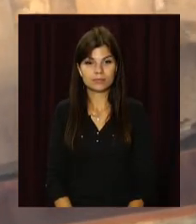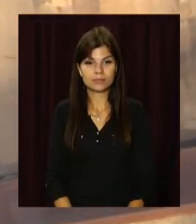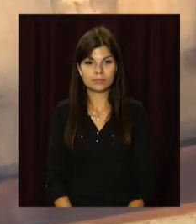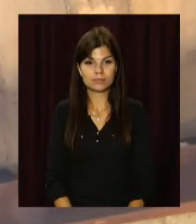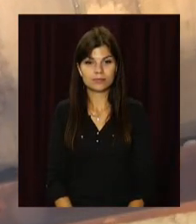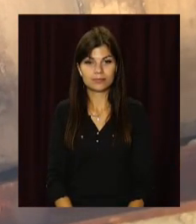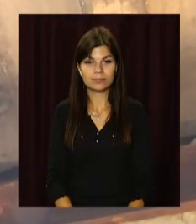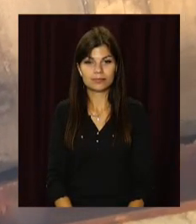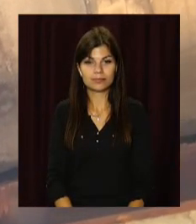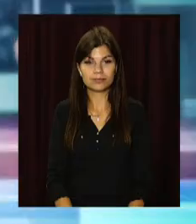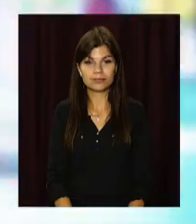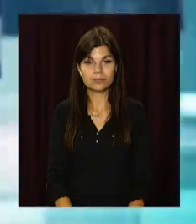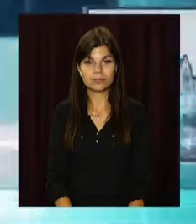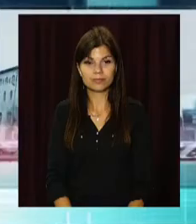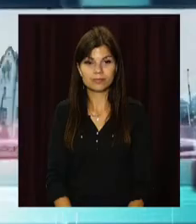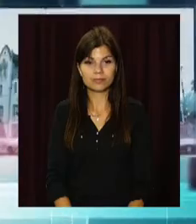«Відкритий».